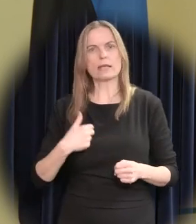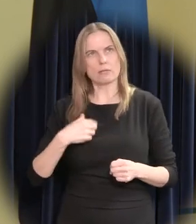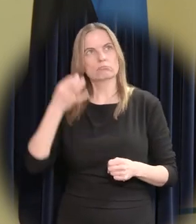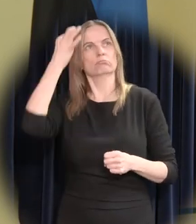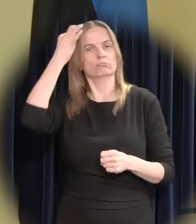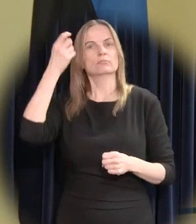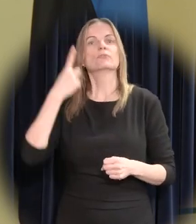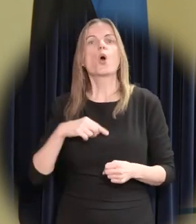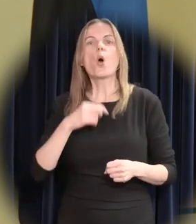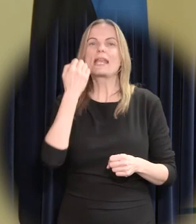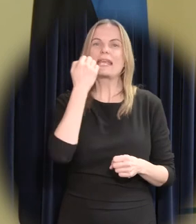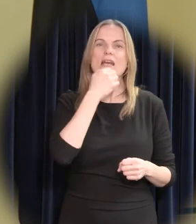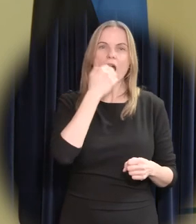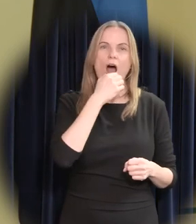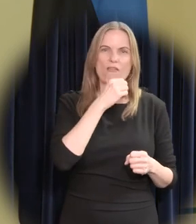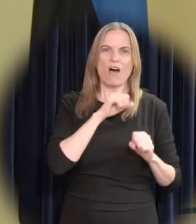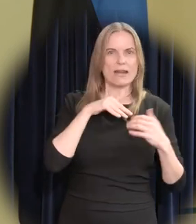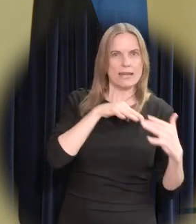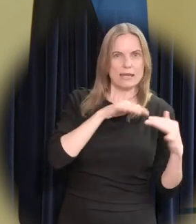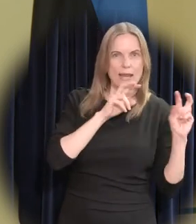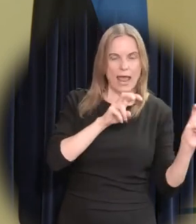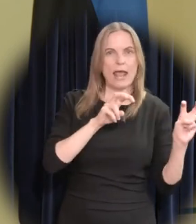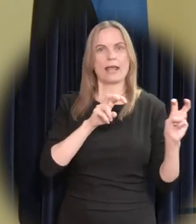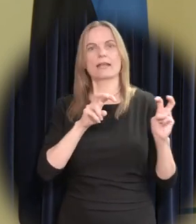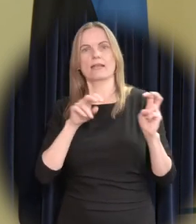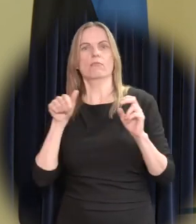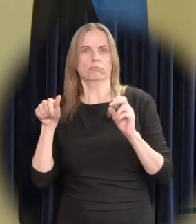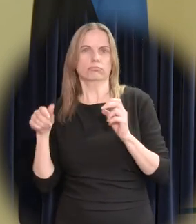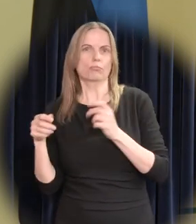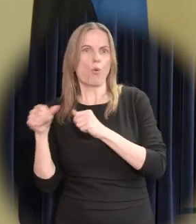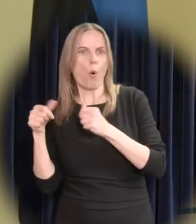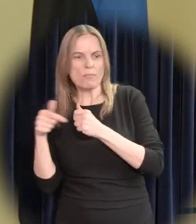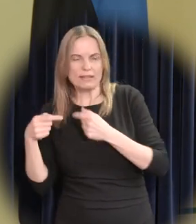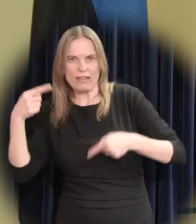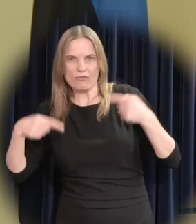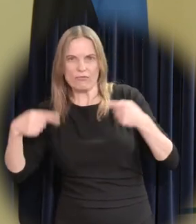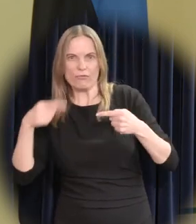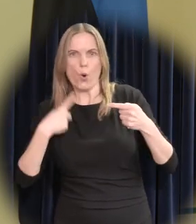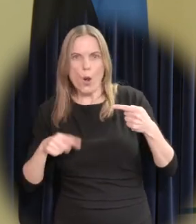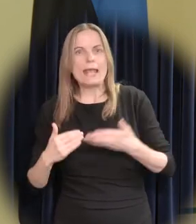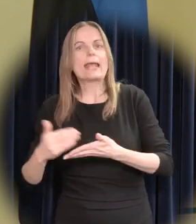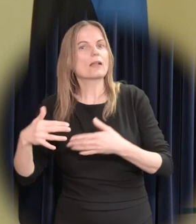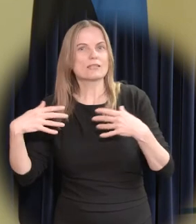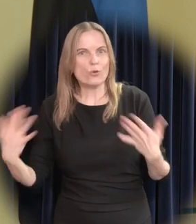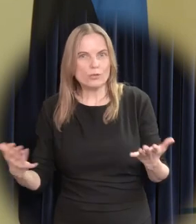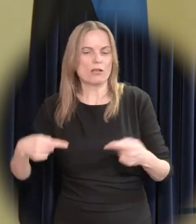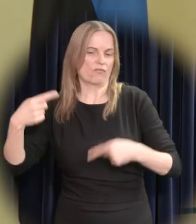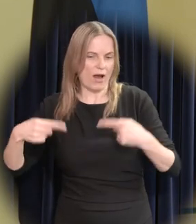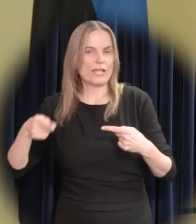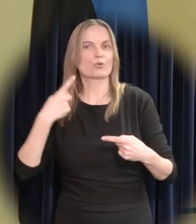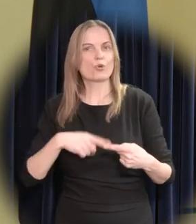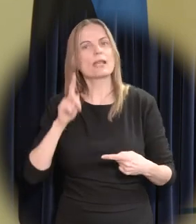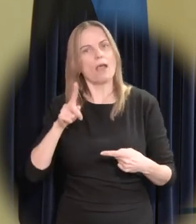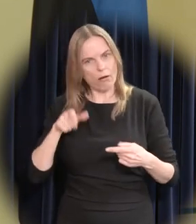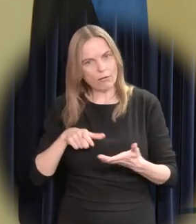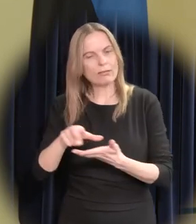komiteede sõnavahetused selle ümber, kuidas minna edasi. Ometi on edasi alati mindud. Ikka on püütud leida